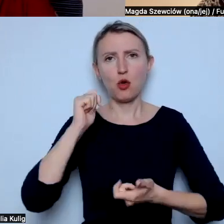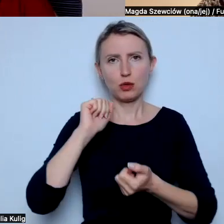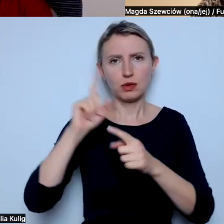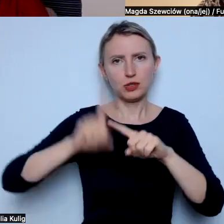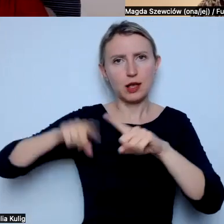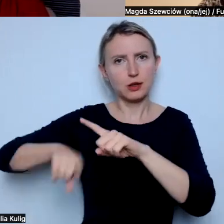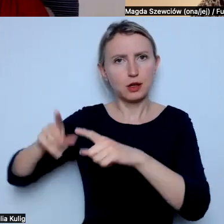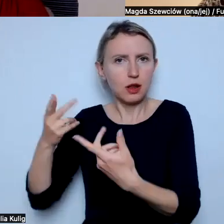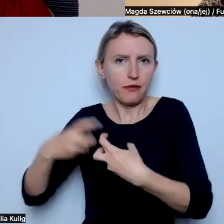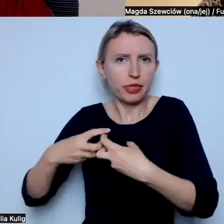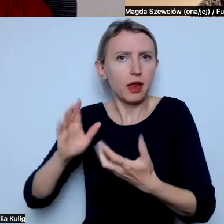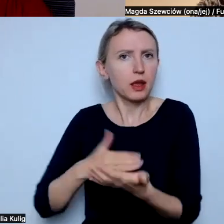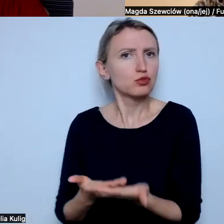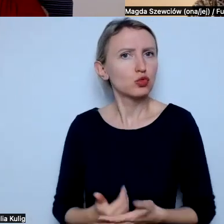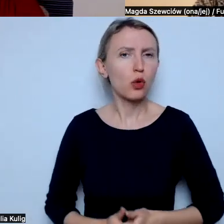w internecie.